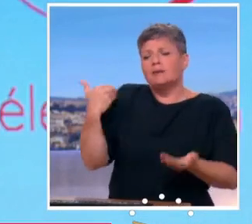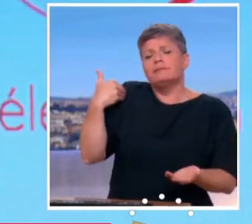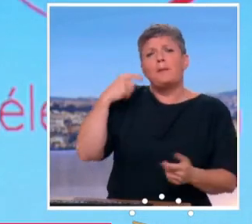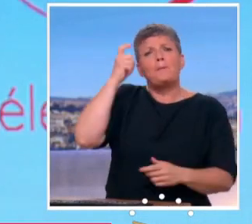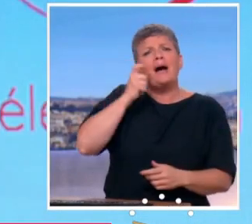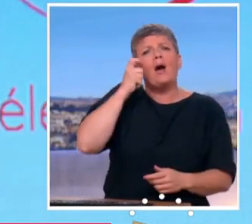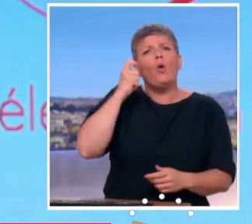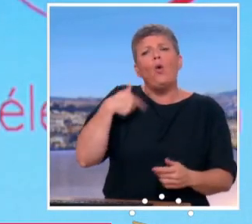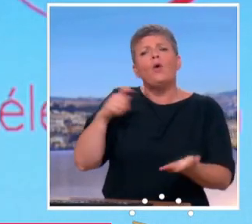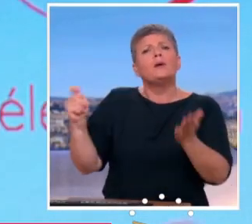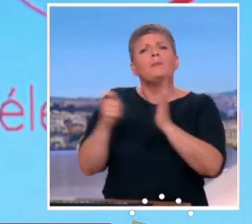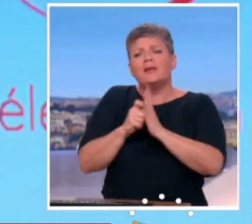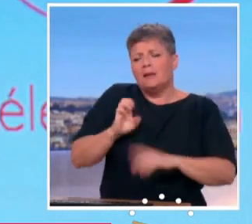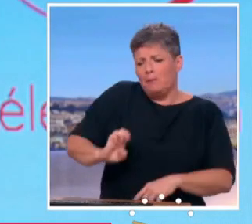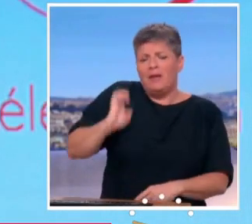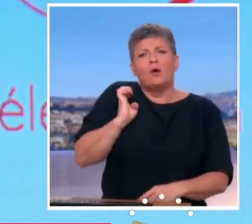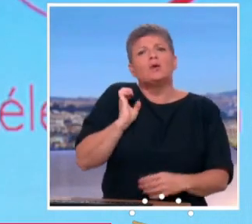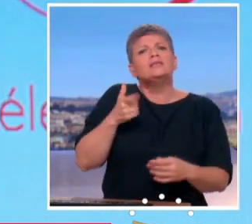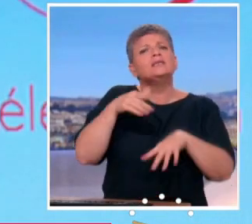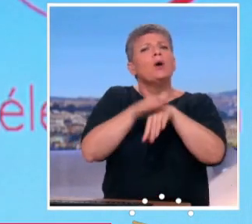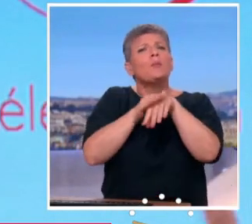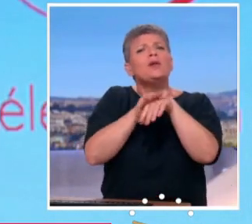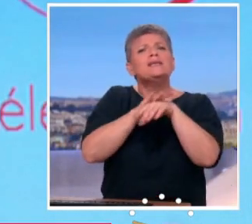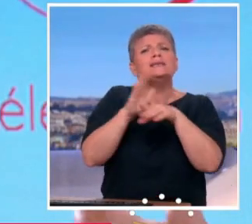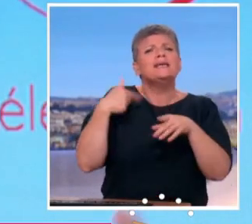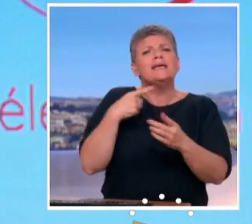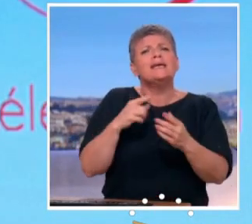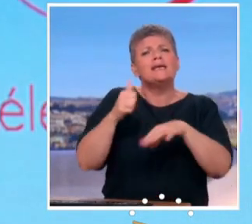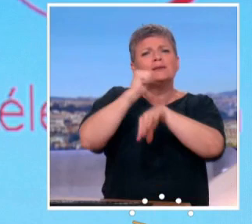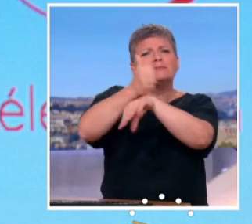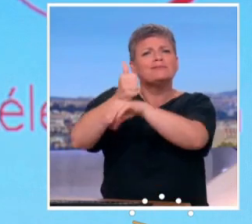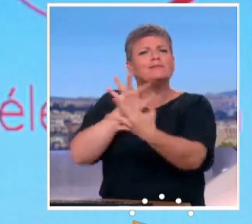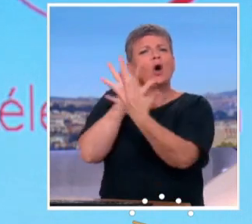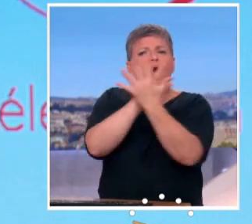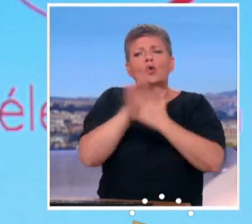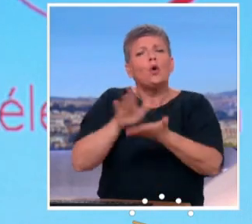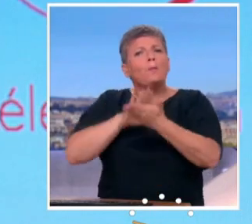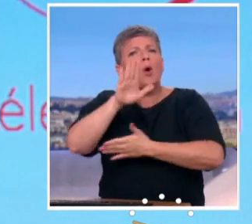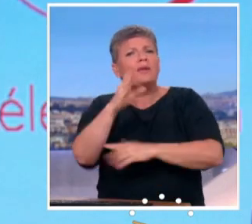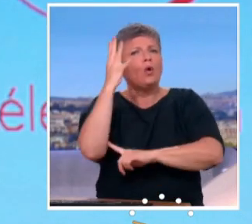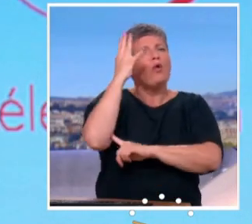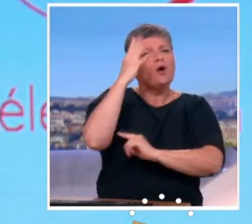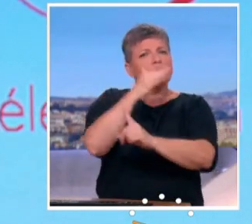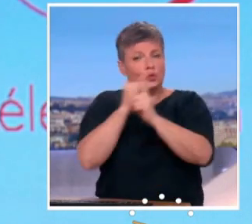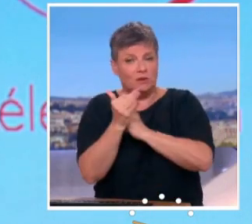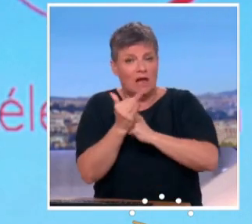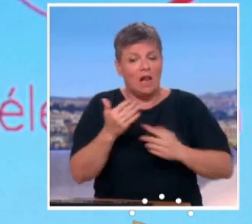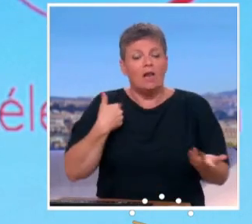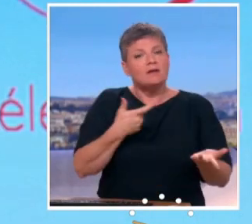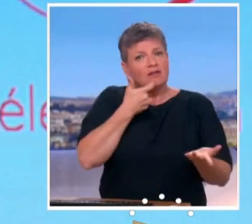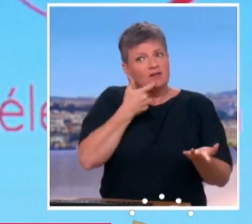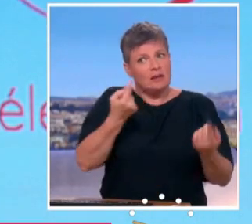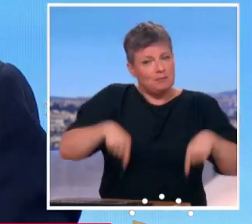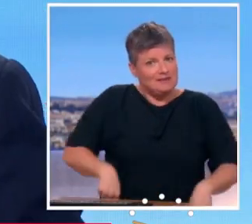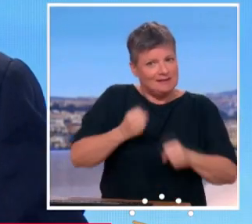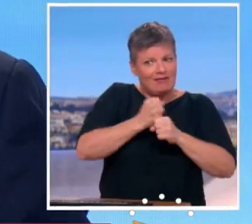sa rencontre avec les leaders politiques mercredi, qui a duré une bonne partie de la nuit, une conférence sociale. Qui dit conférence sociale dit ministre du